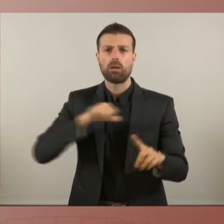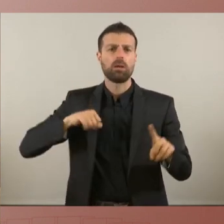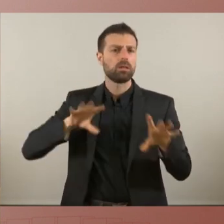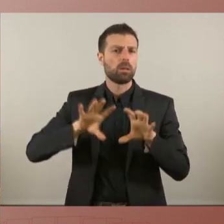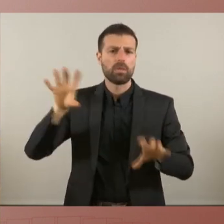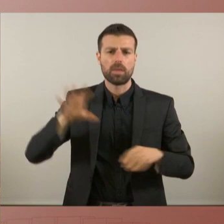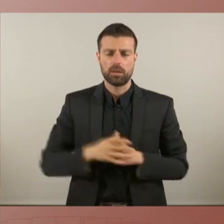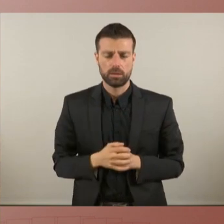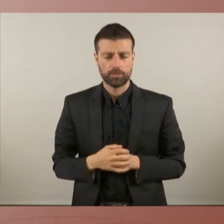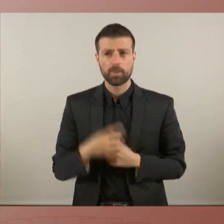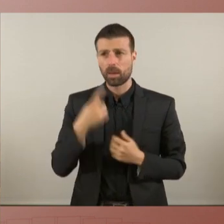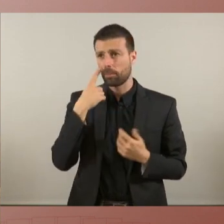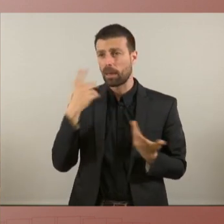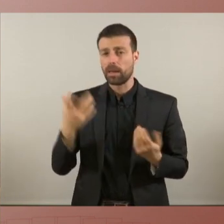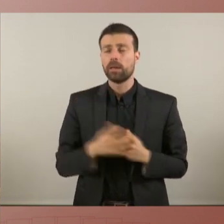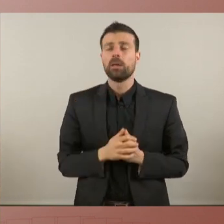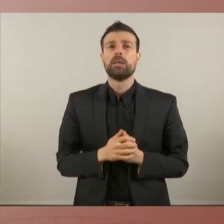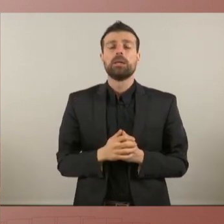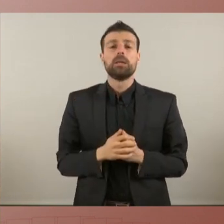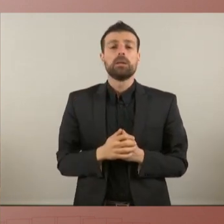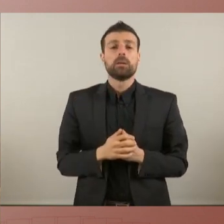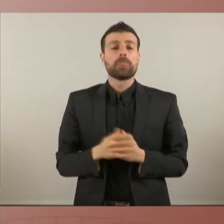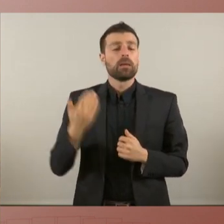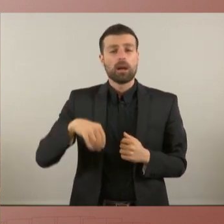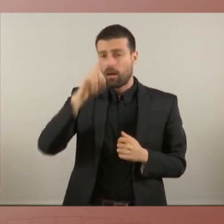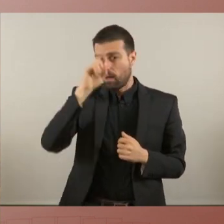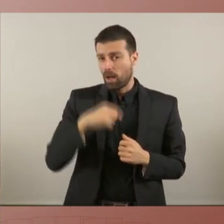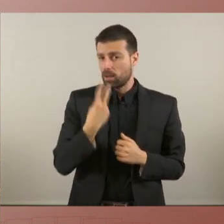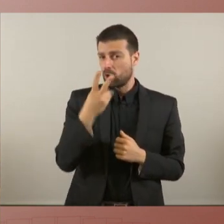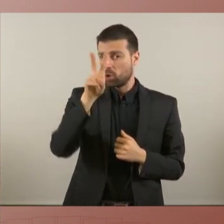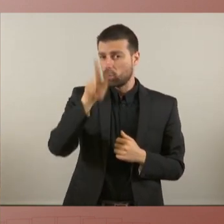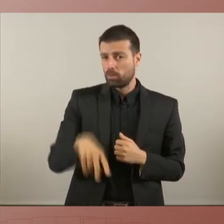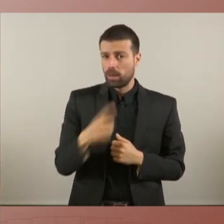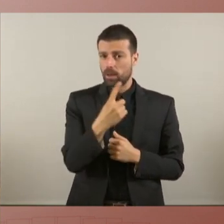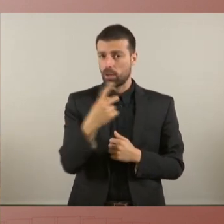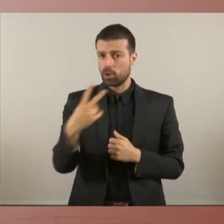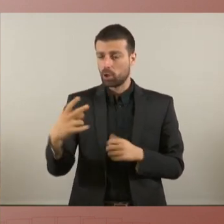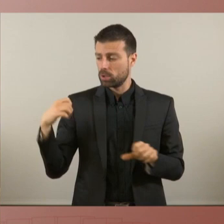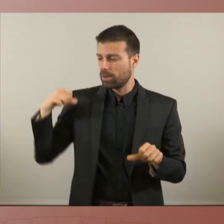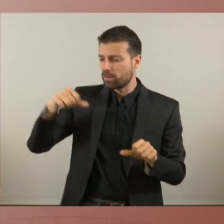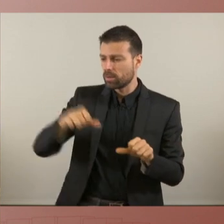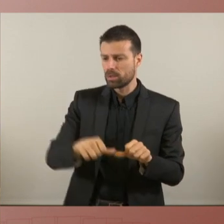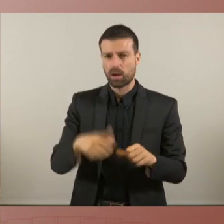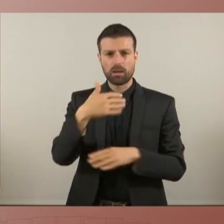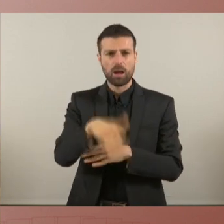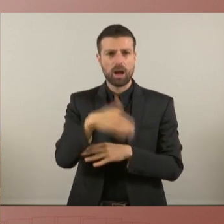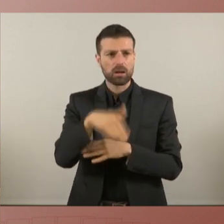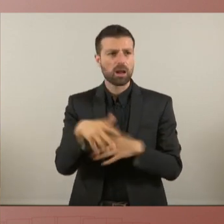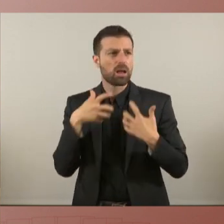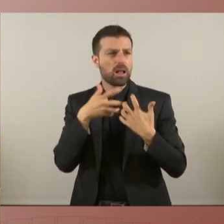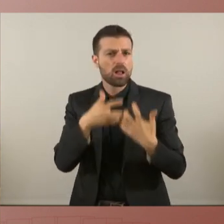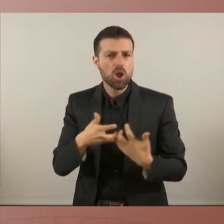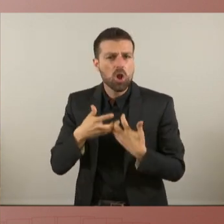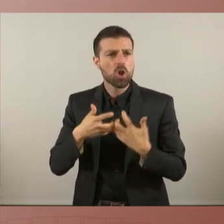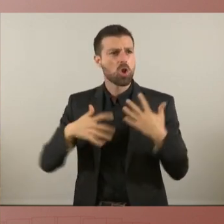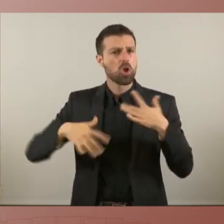això ens ve ja des del 2012 no les lluites al carrer i la organització sinó que